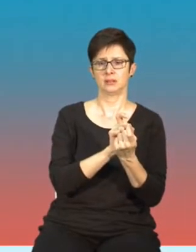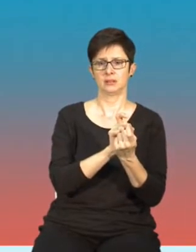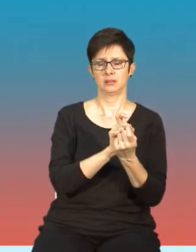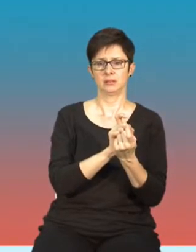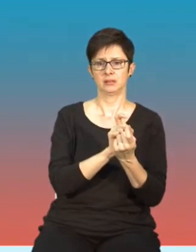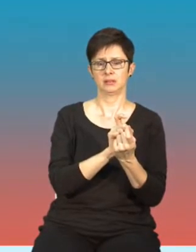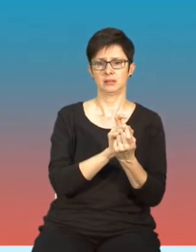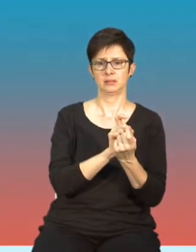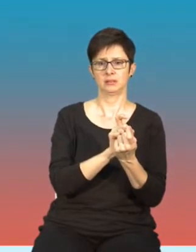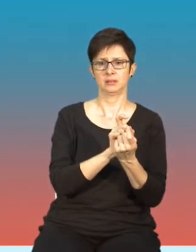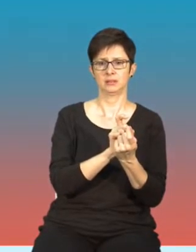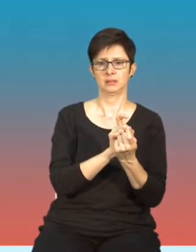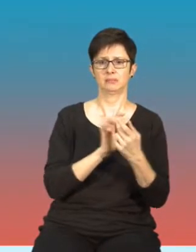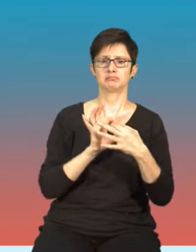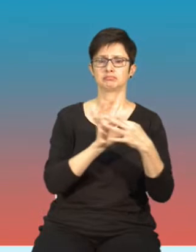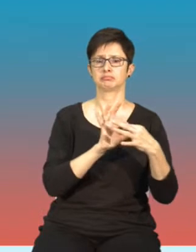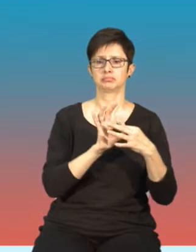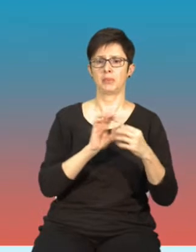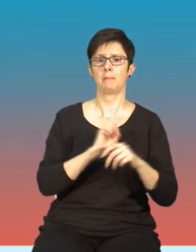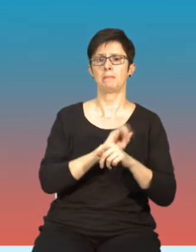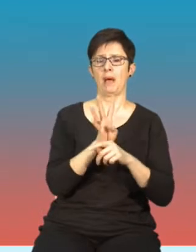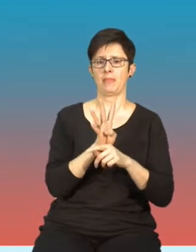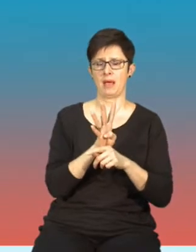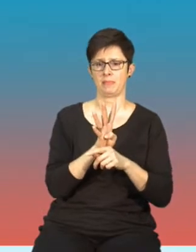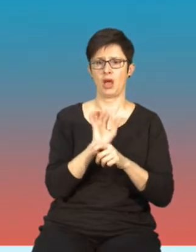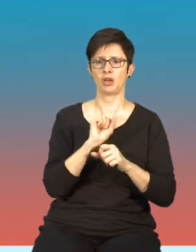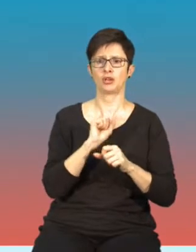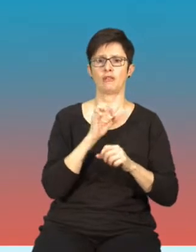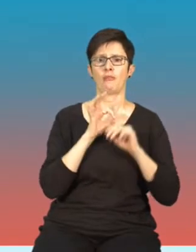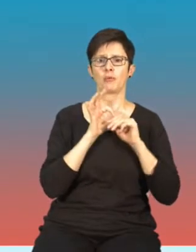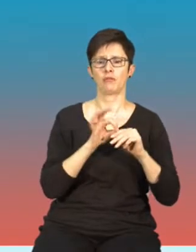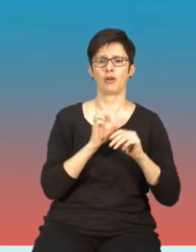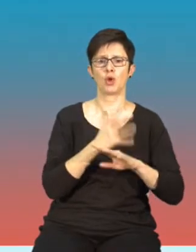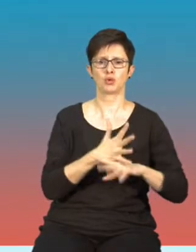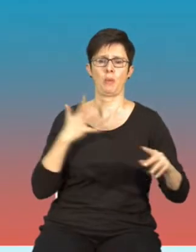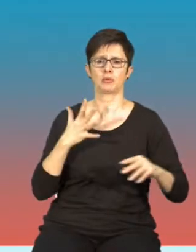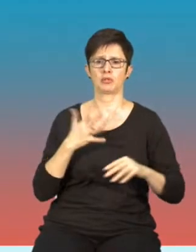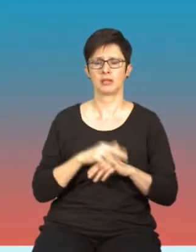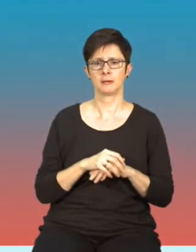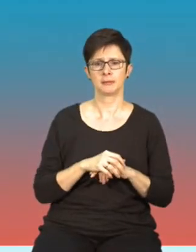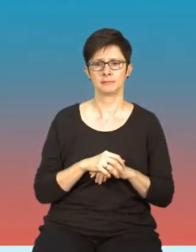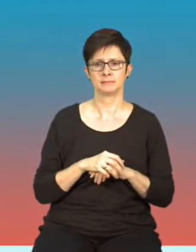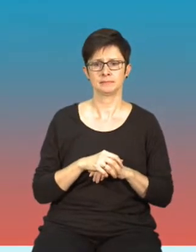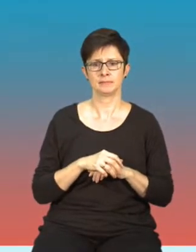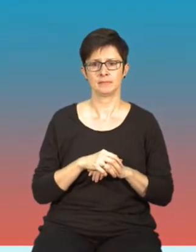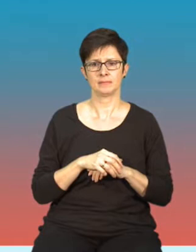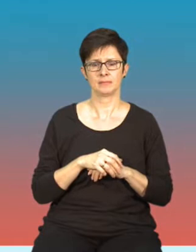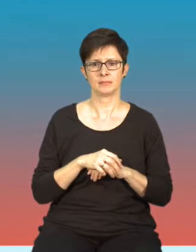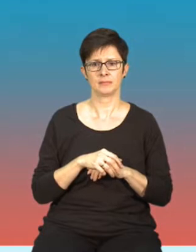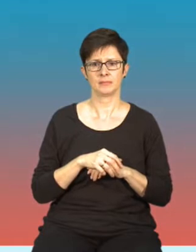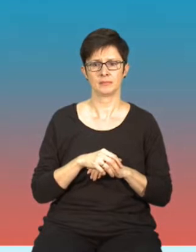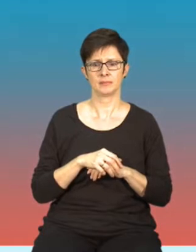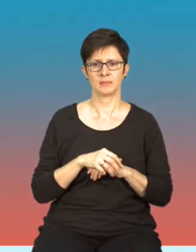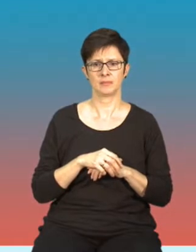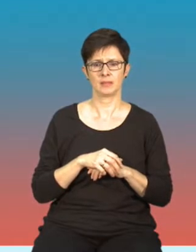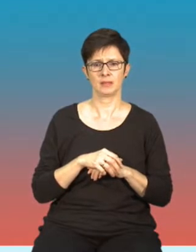związanych z pandemią COVID-19 i obostrzeniami sanitarnymi. Jak ustalono,